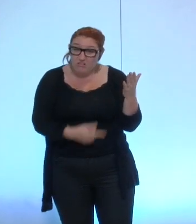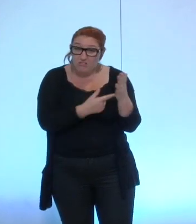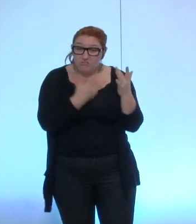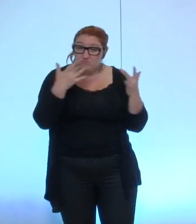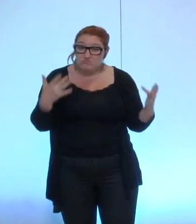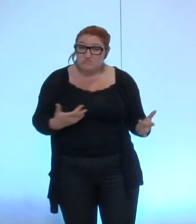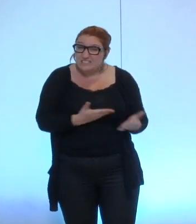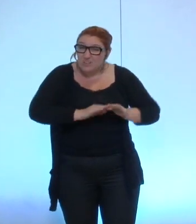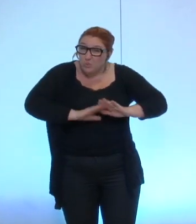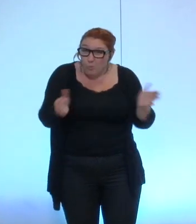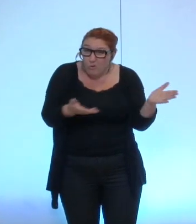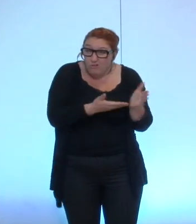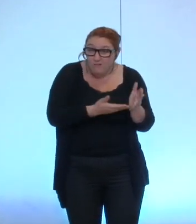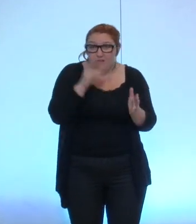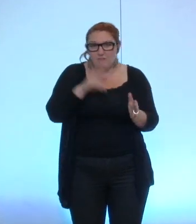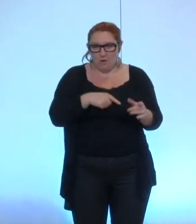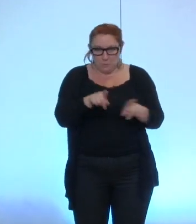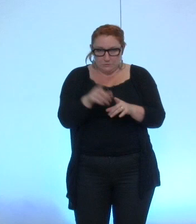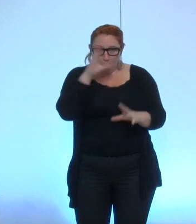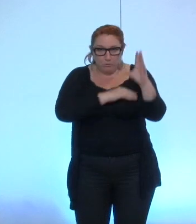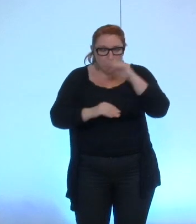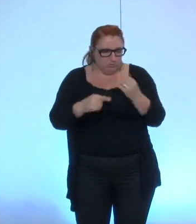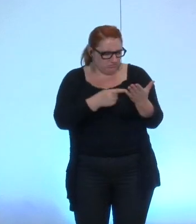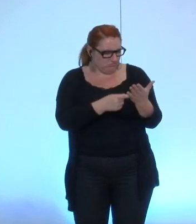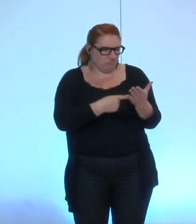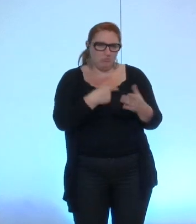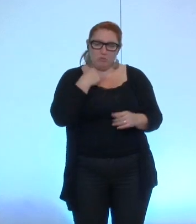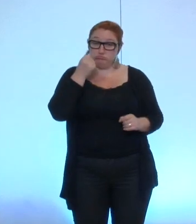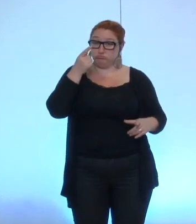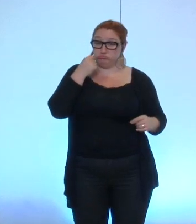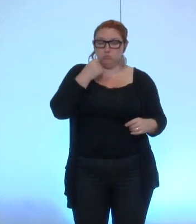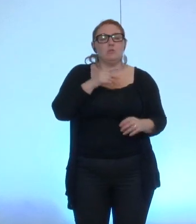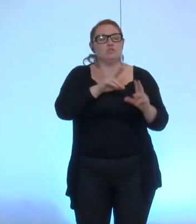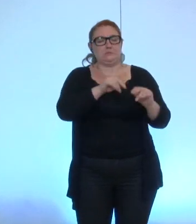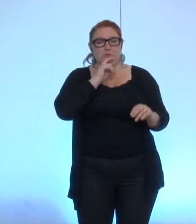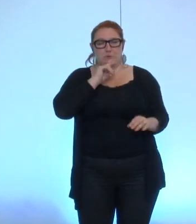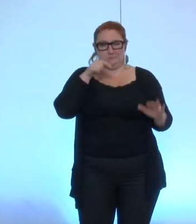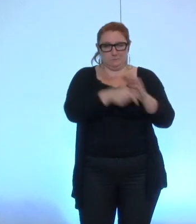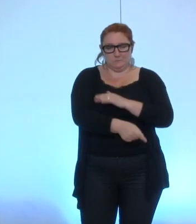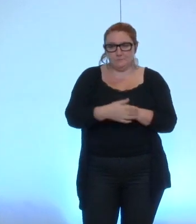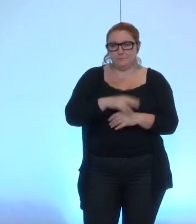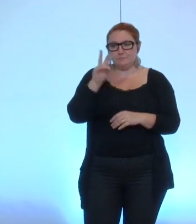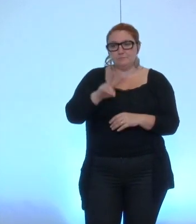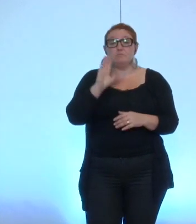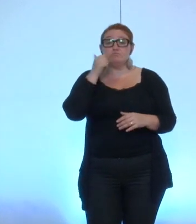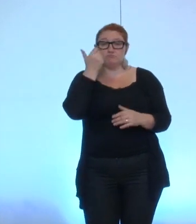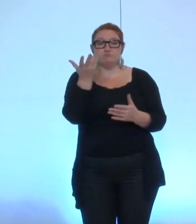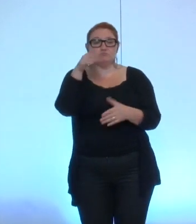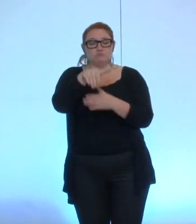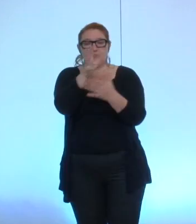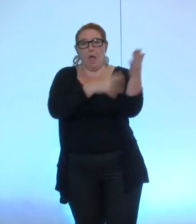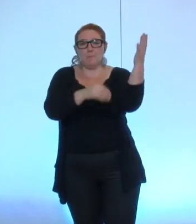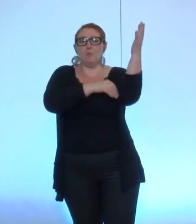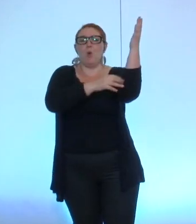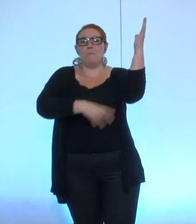surprenant par certains de vos oublis, mais j'y reviendrai. Ce sera d'ailleurs principalement l'objet de nos amendements ce soir,